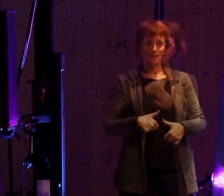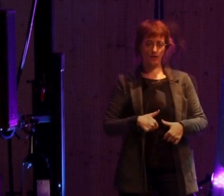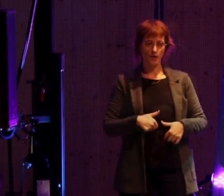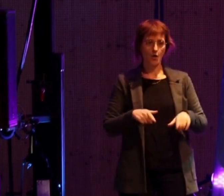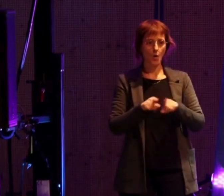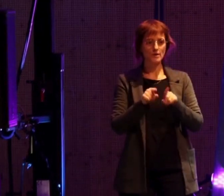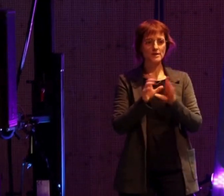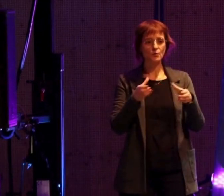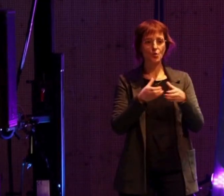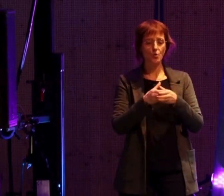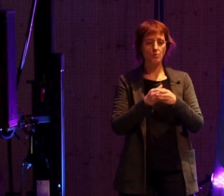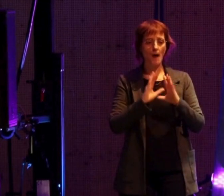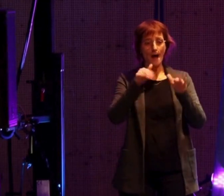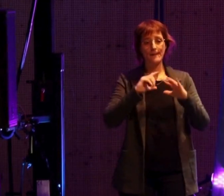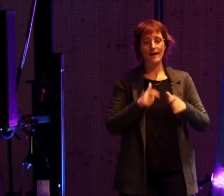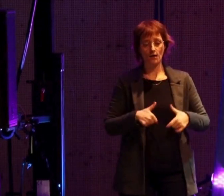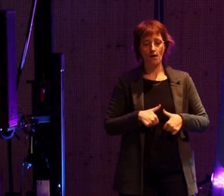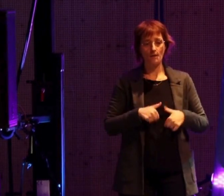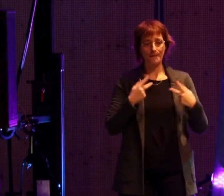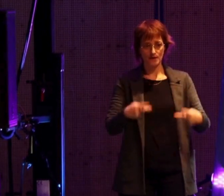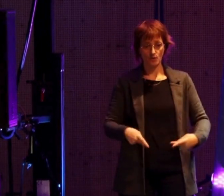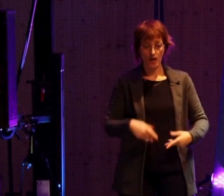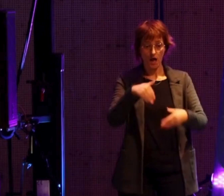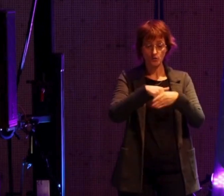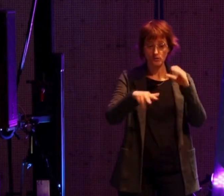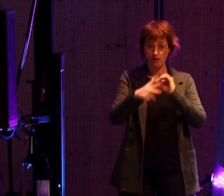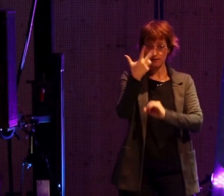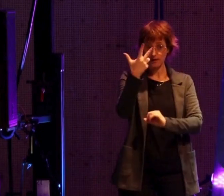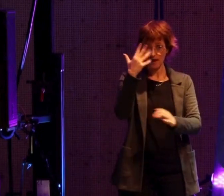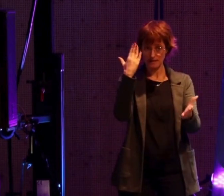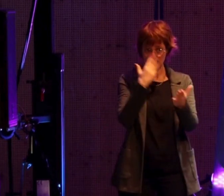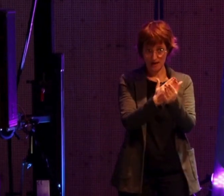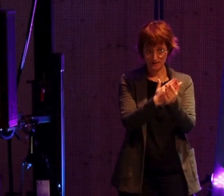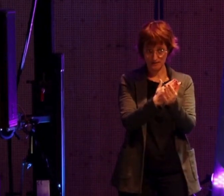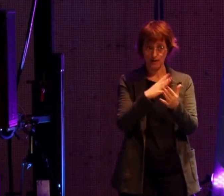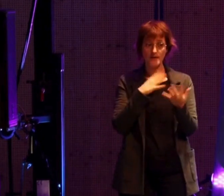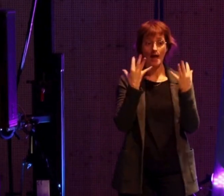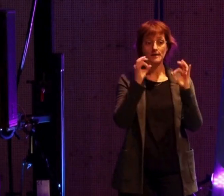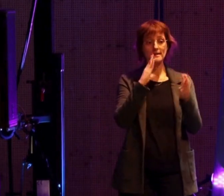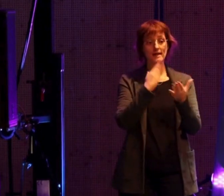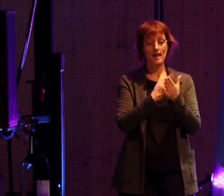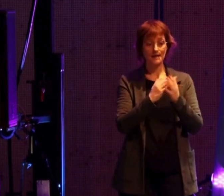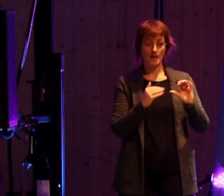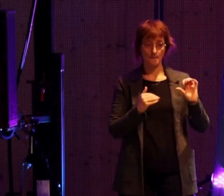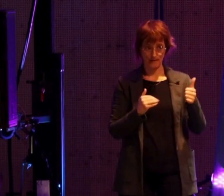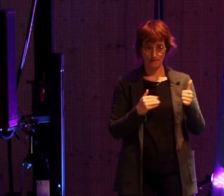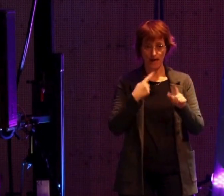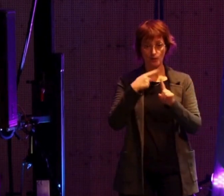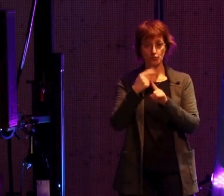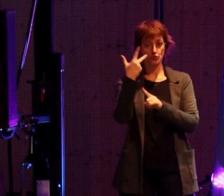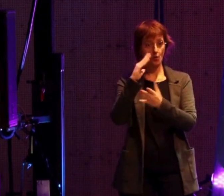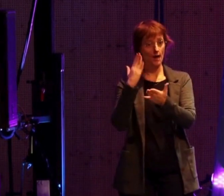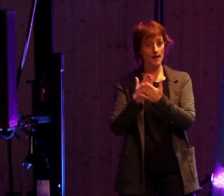qui va préporter 13 classes, 10 classes de primaire et 3 classes de